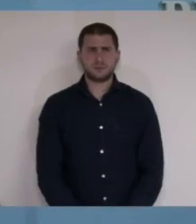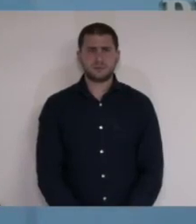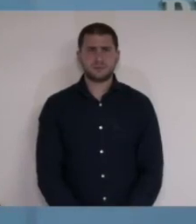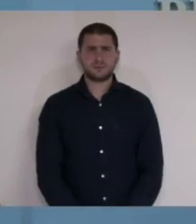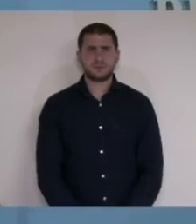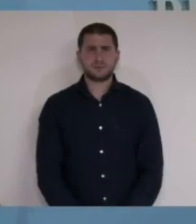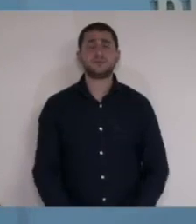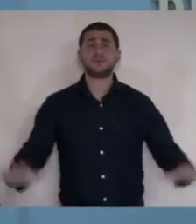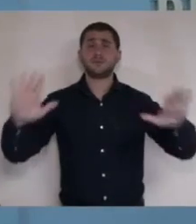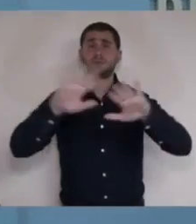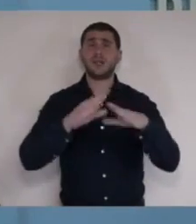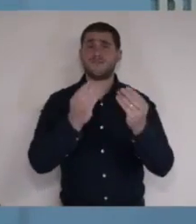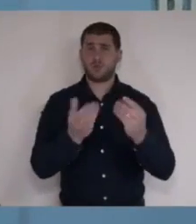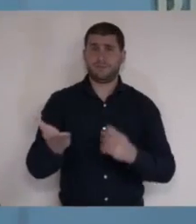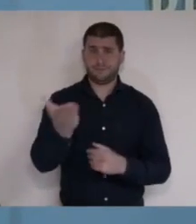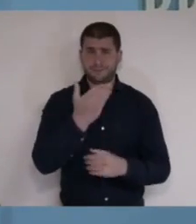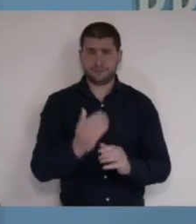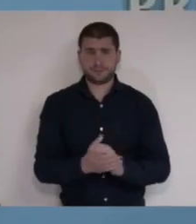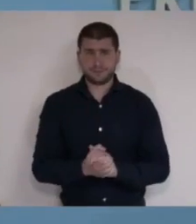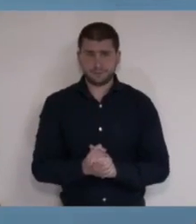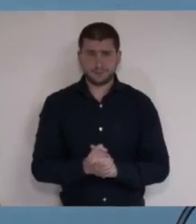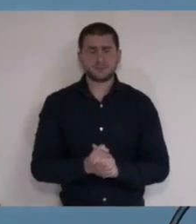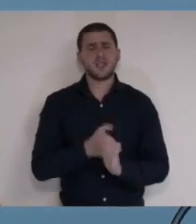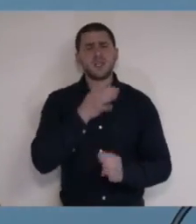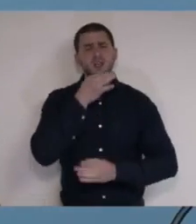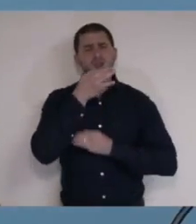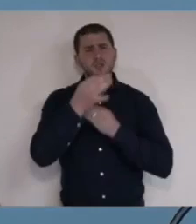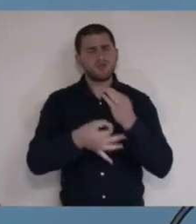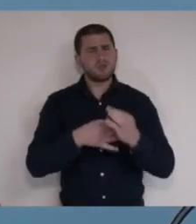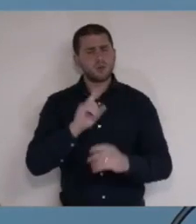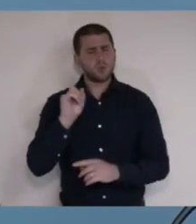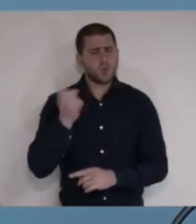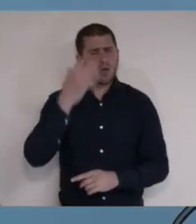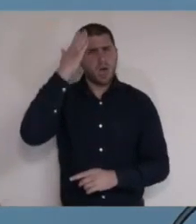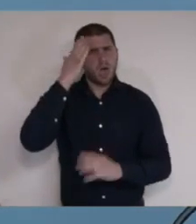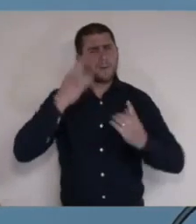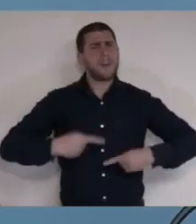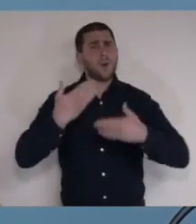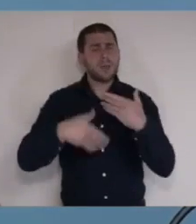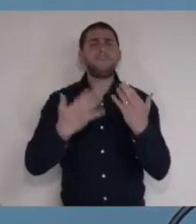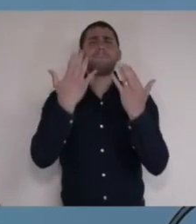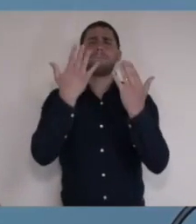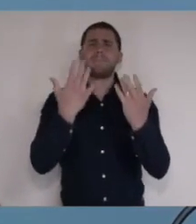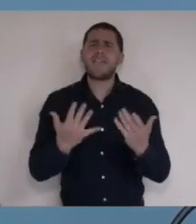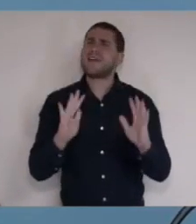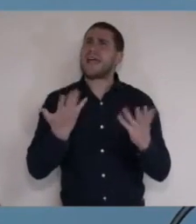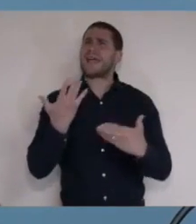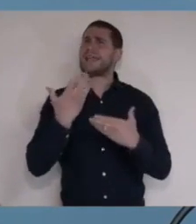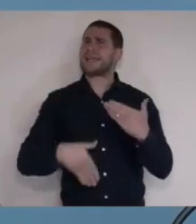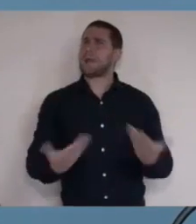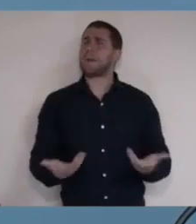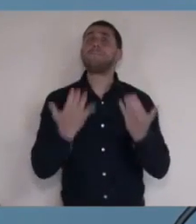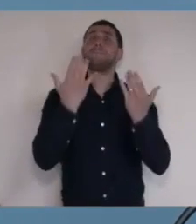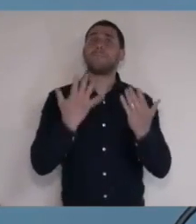ערב טוב. השאלה המנקרת בלב כולנו בימים אלה היא מתי ואיך זה ייגמר?